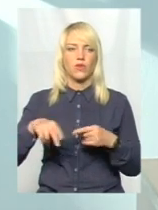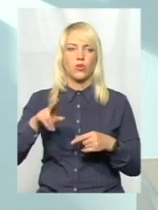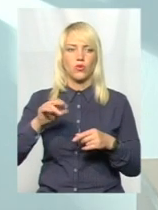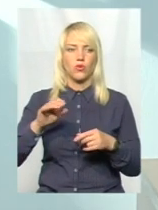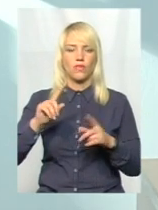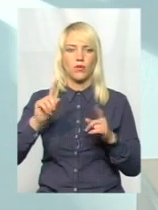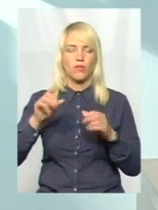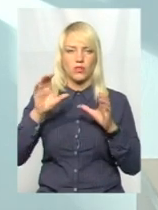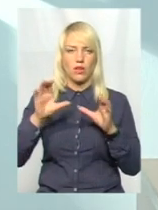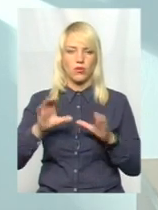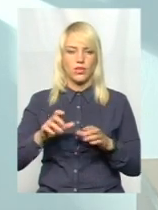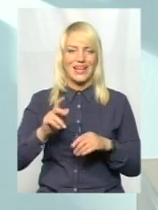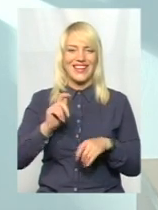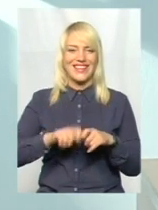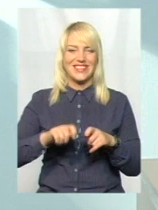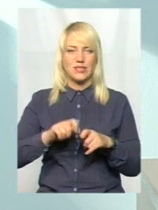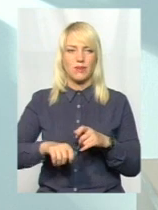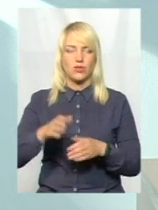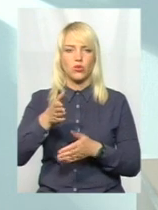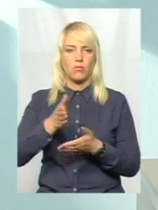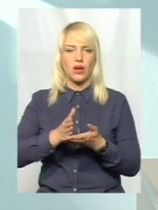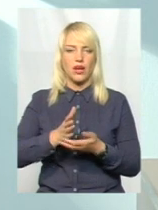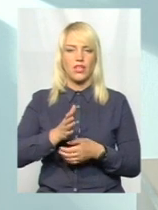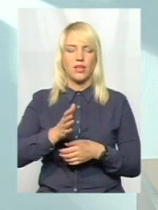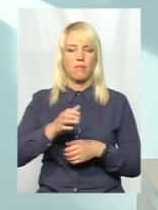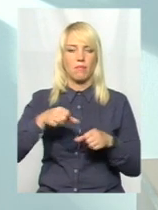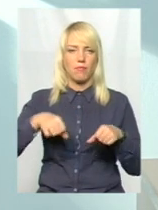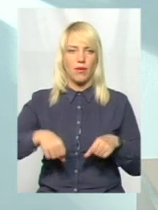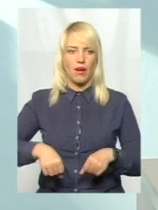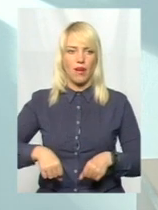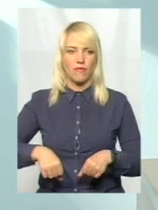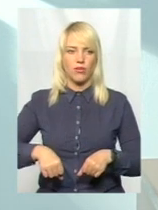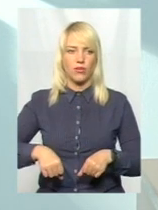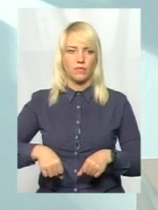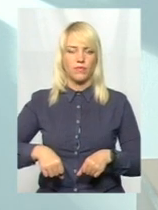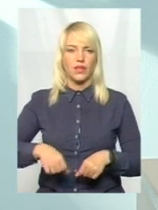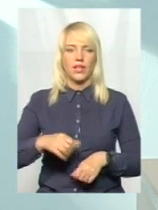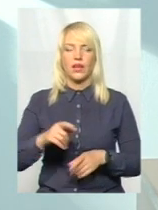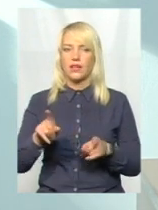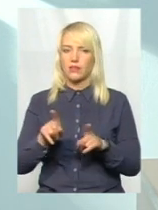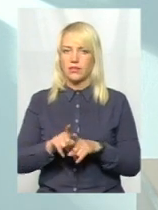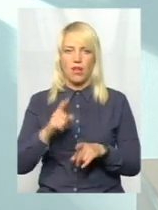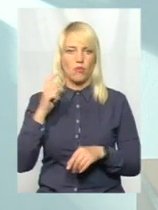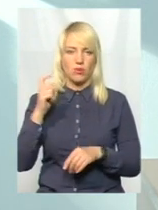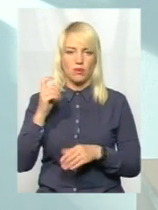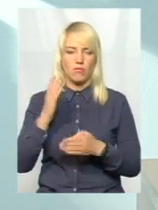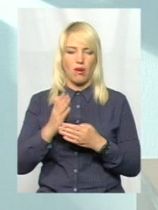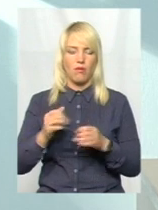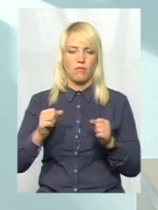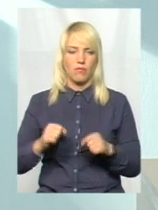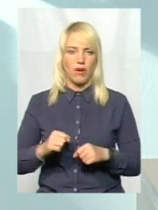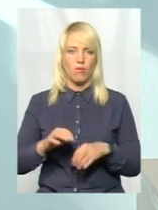інспектор має право в ту саму чергу і операторинку має повне право проводити аудео та